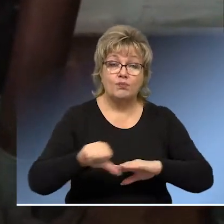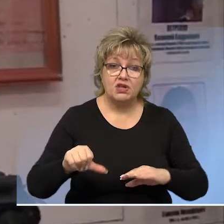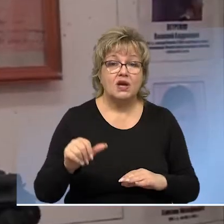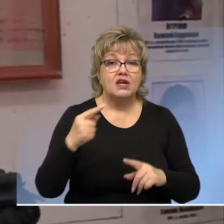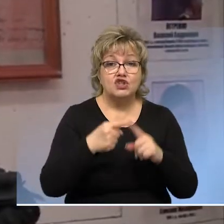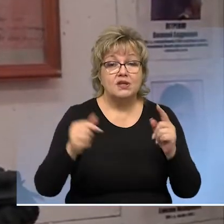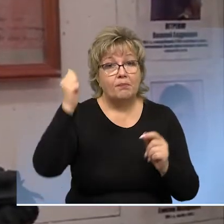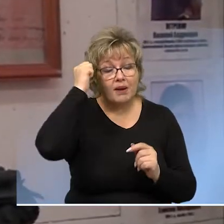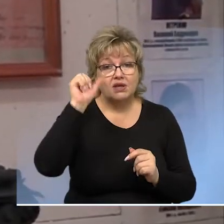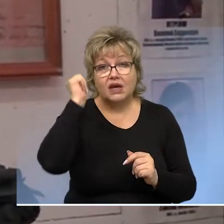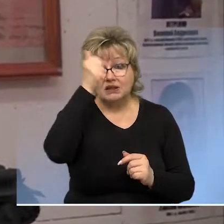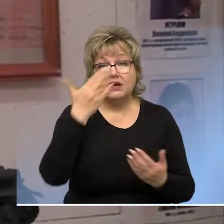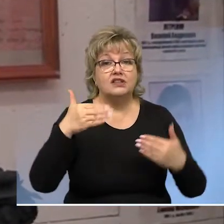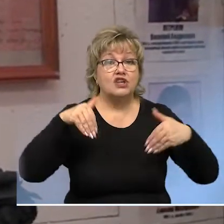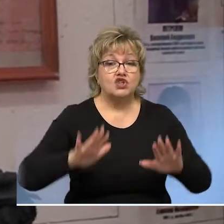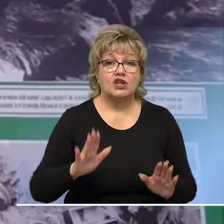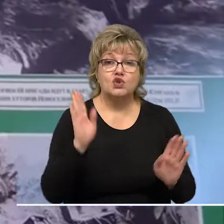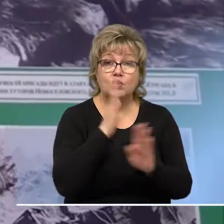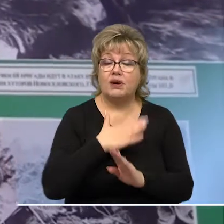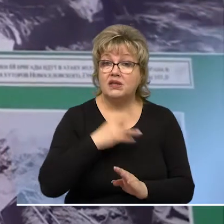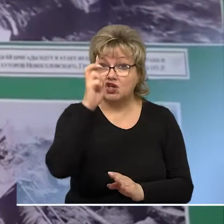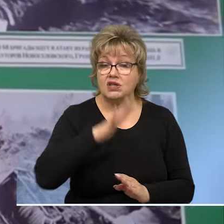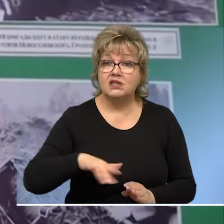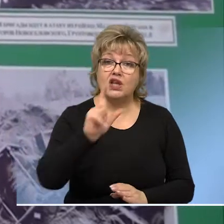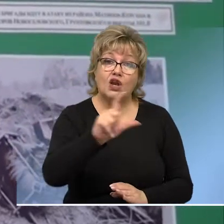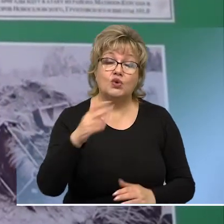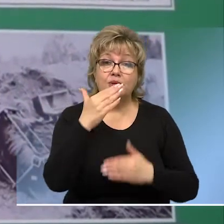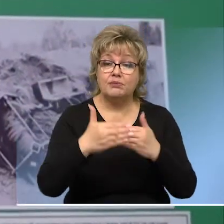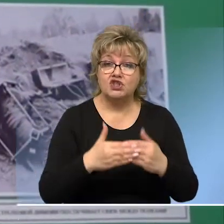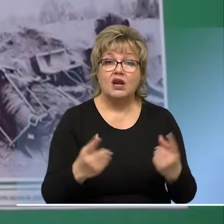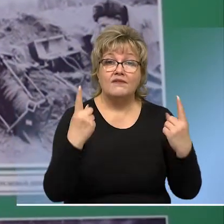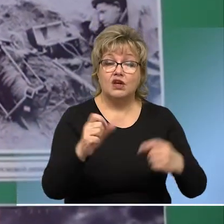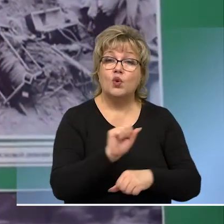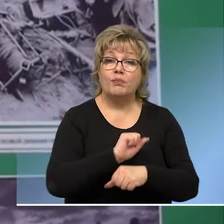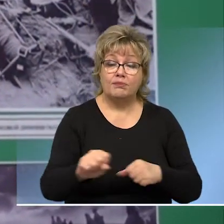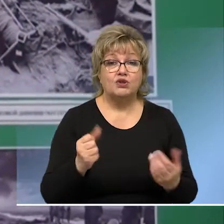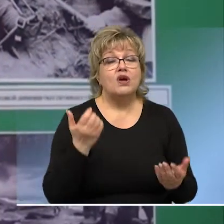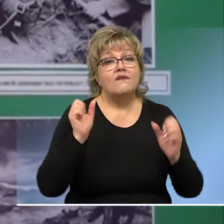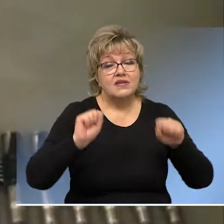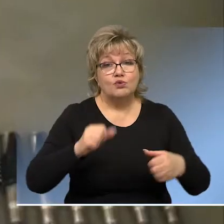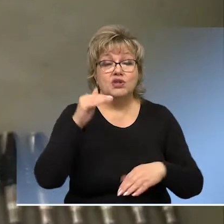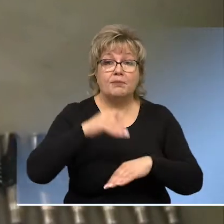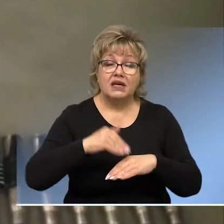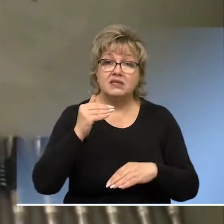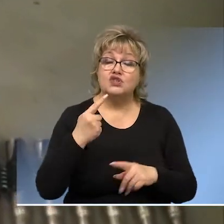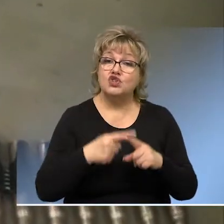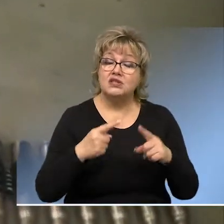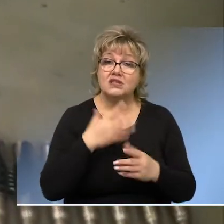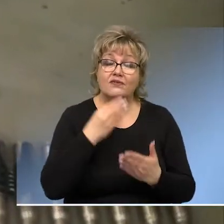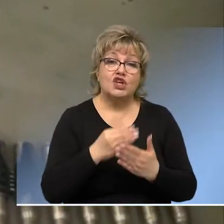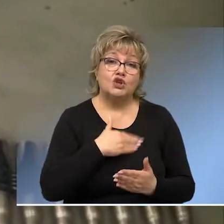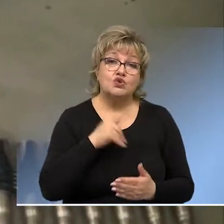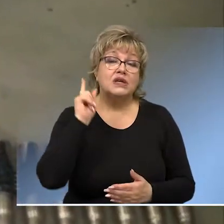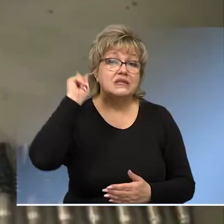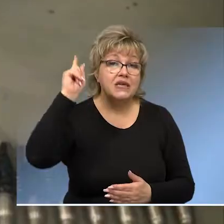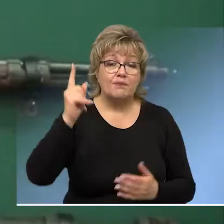– это частичка памяти о тех годах, когда решалась судьба нашей страны, о людях, которые приближали великую победу и возможность прикоснуться частичкой